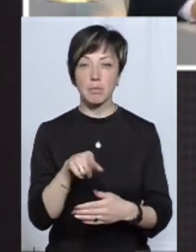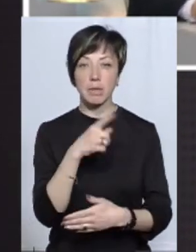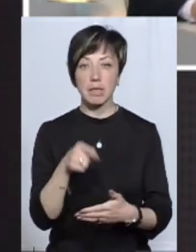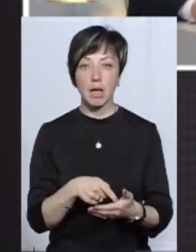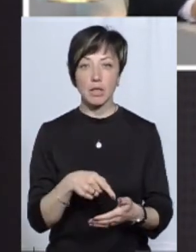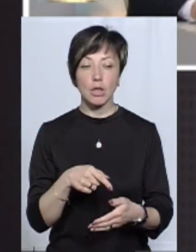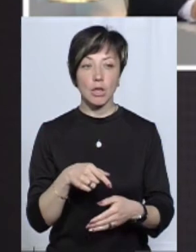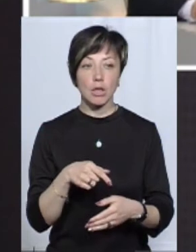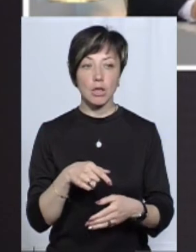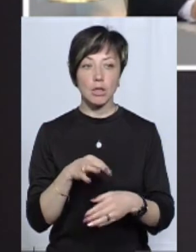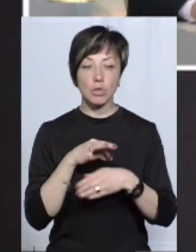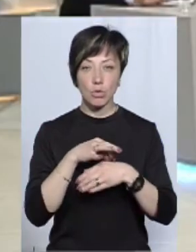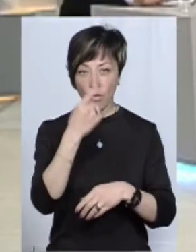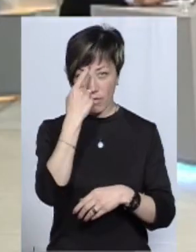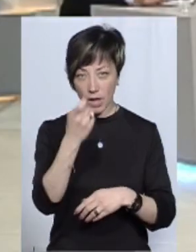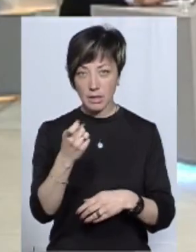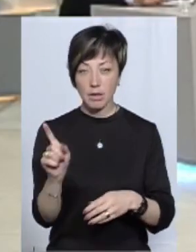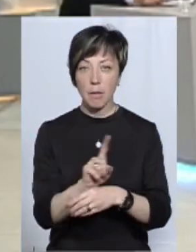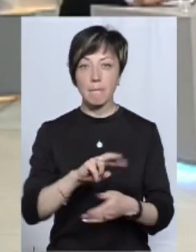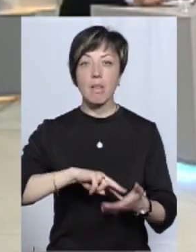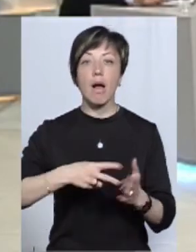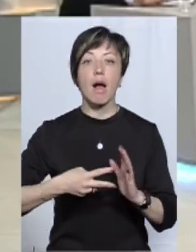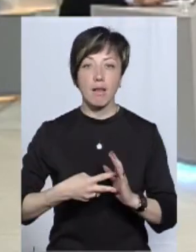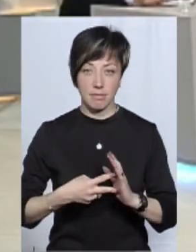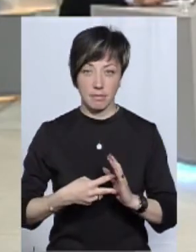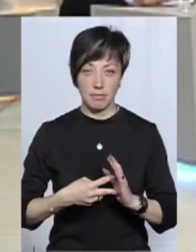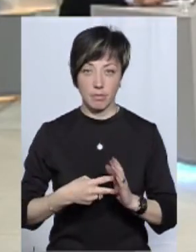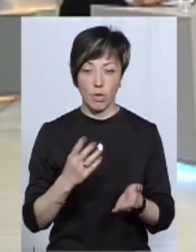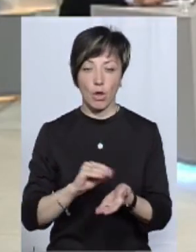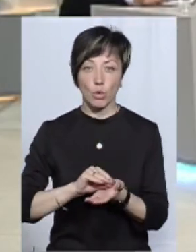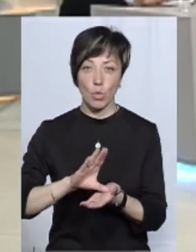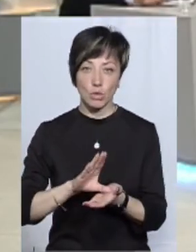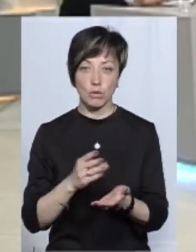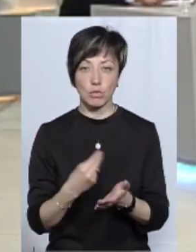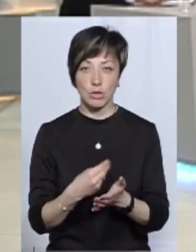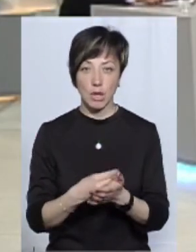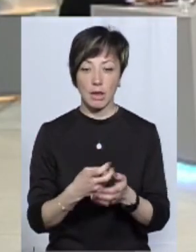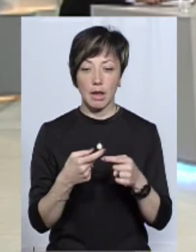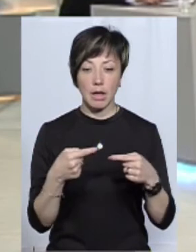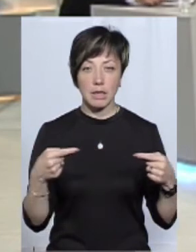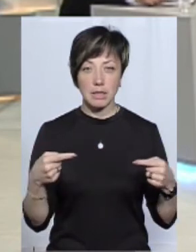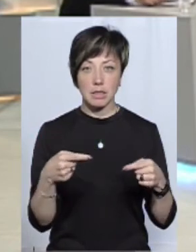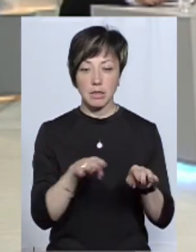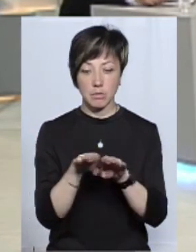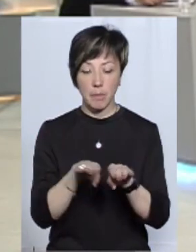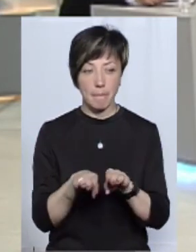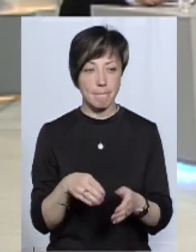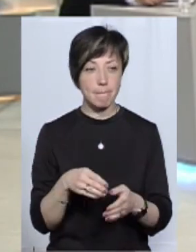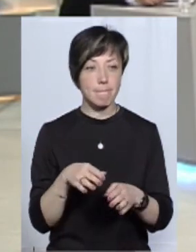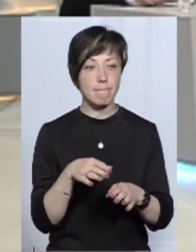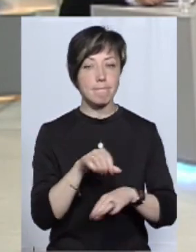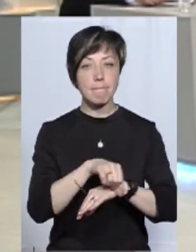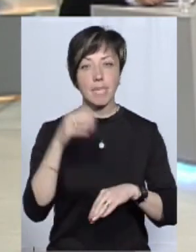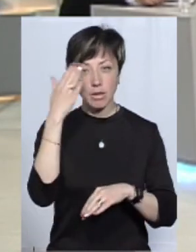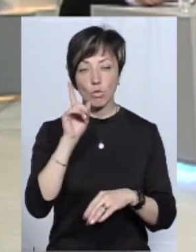питання доведення індикативів, тобто планів по надходженнях на різні щаблі митниць. Тому що до